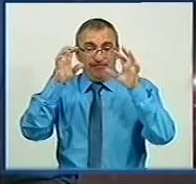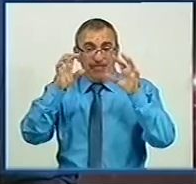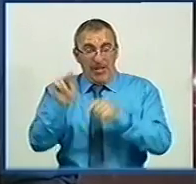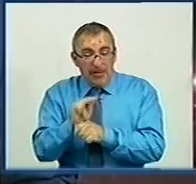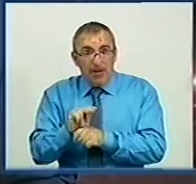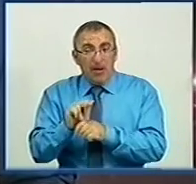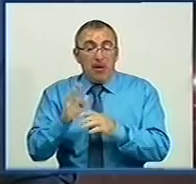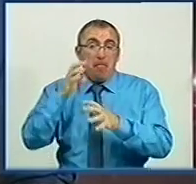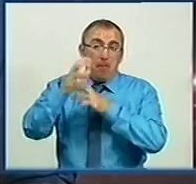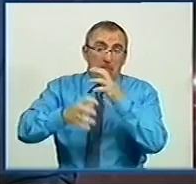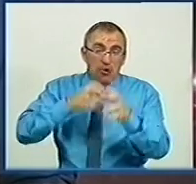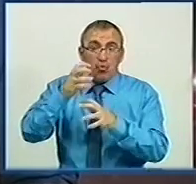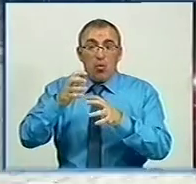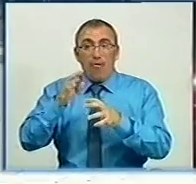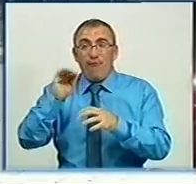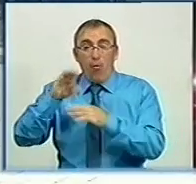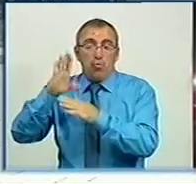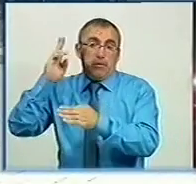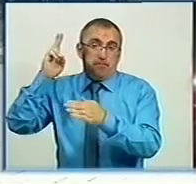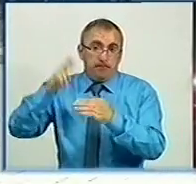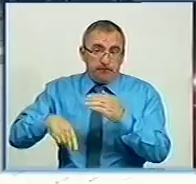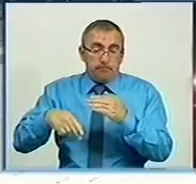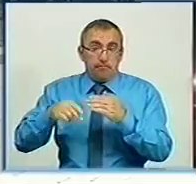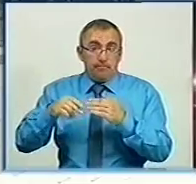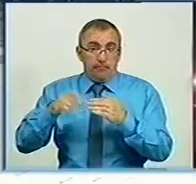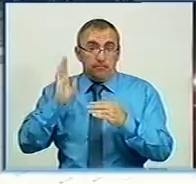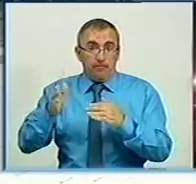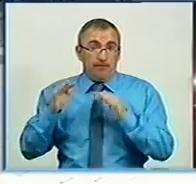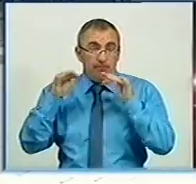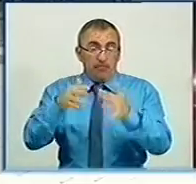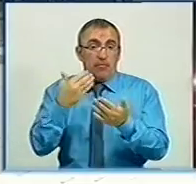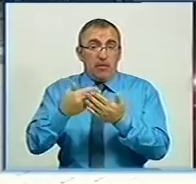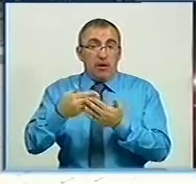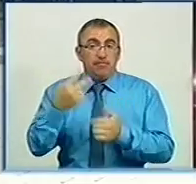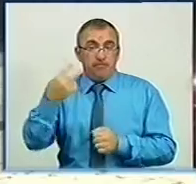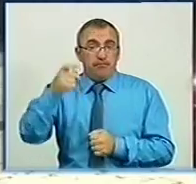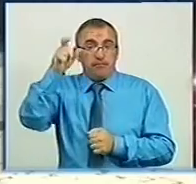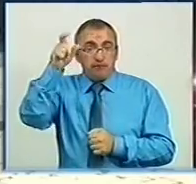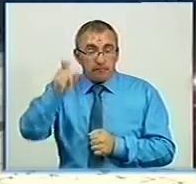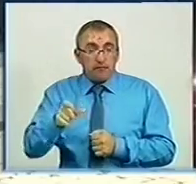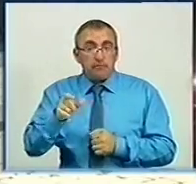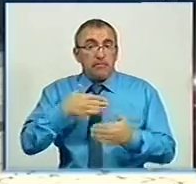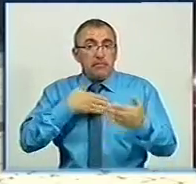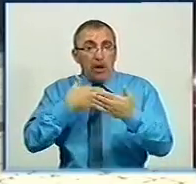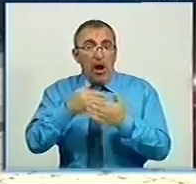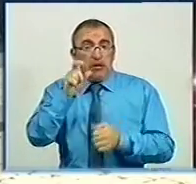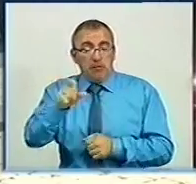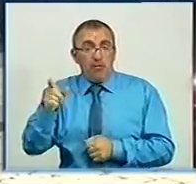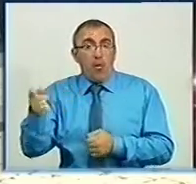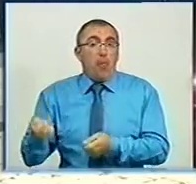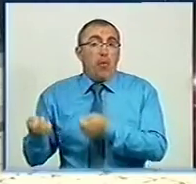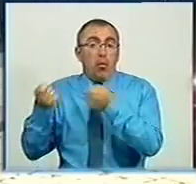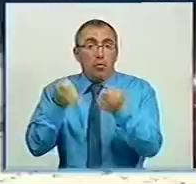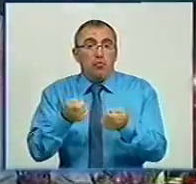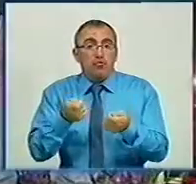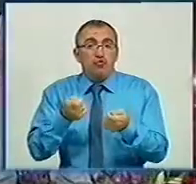міжнародні фонди припинять. На акцію в центрі міста вийшло близько двох десятків активістів. Вони принесли